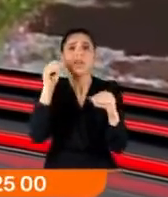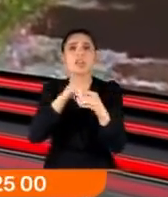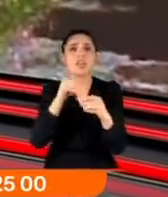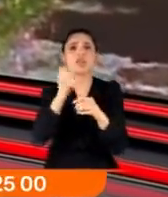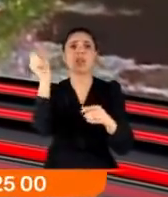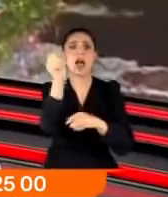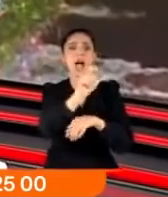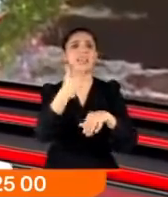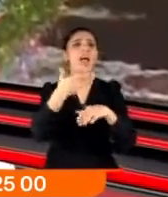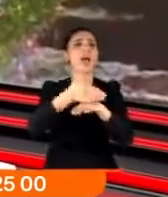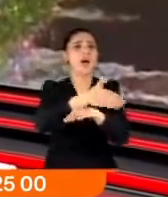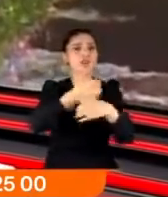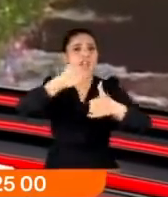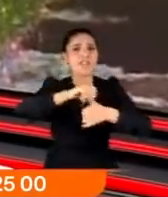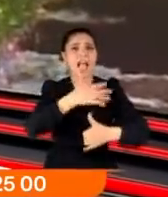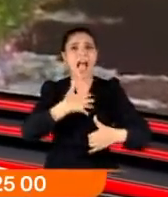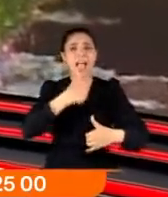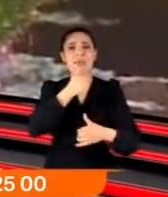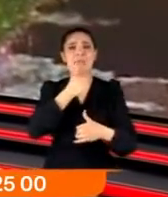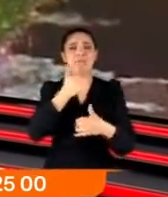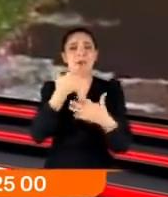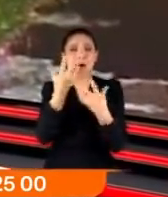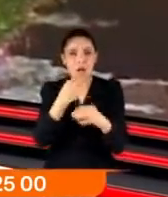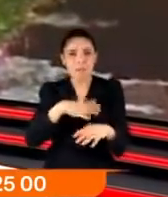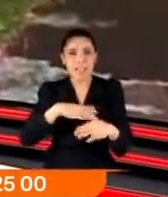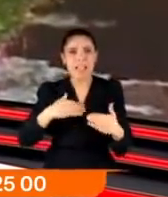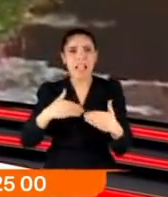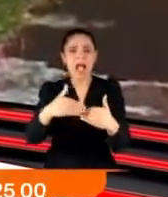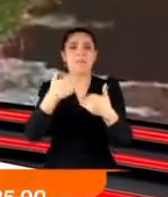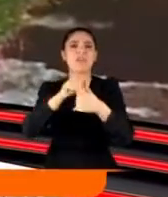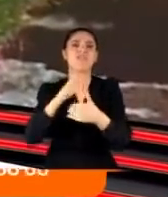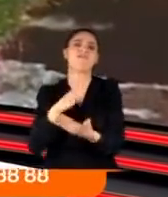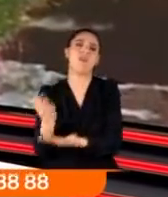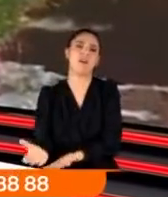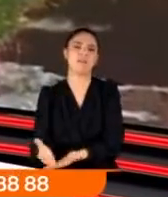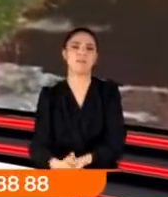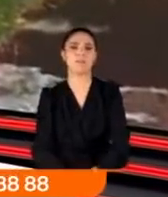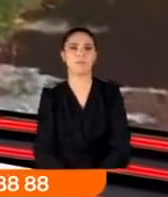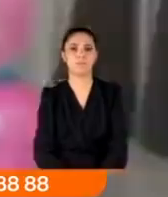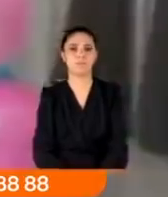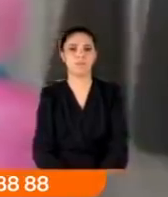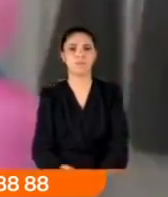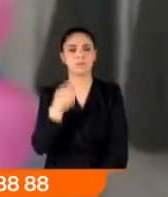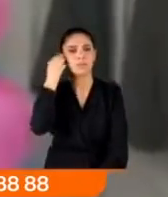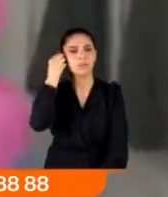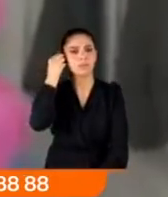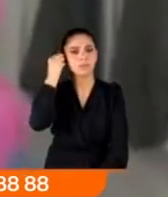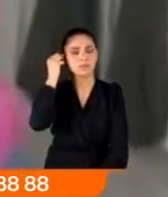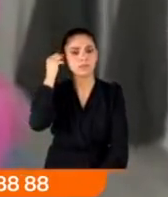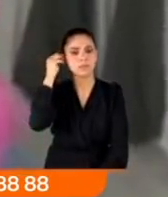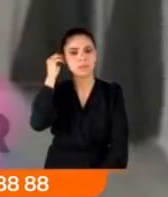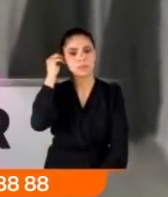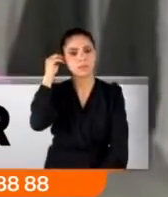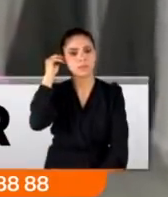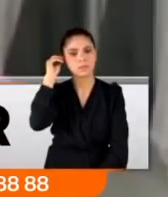altı ay önce evlenen ve anne baba olmak için gün sayan ateş çifti de vardı. 5, 2,